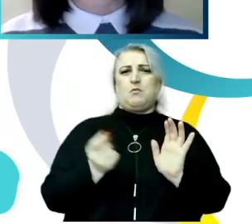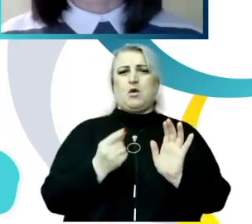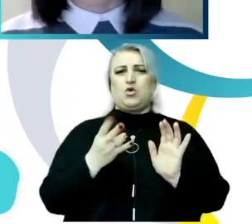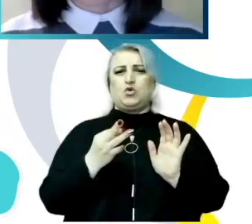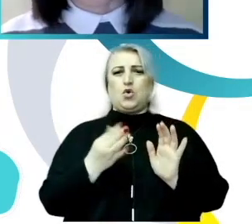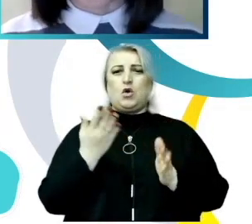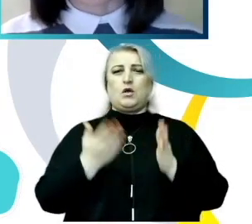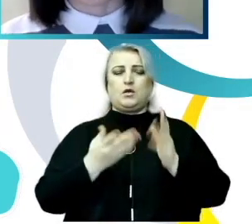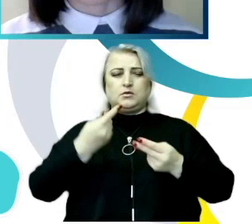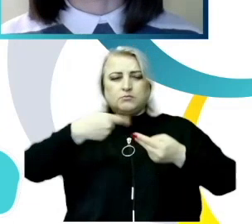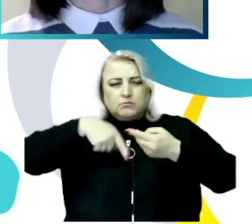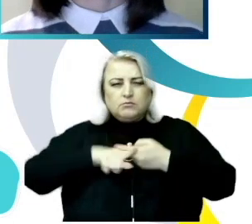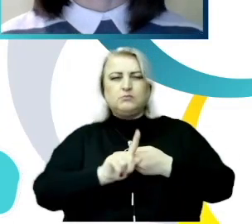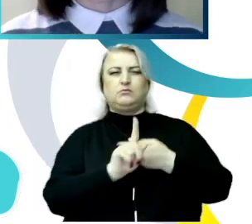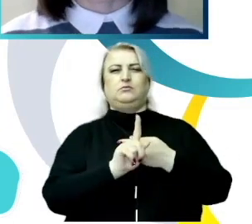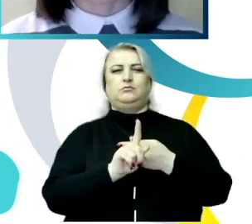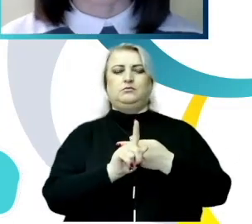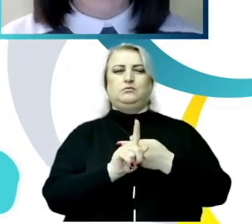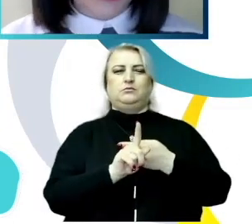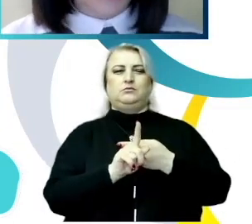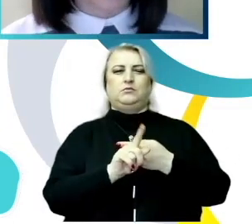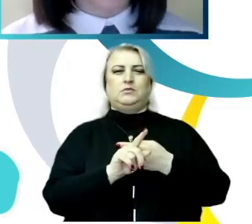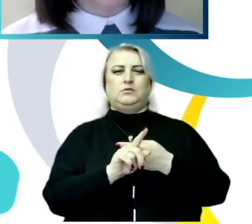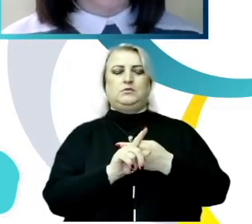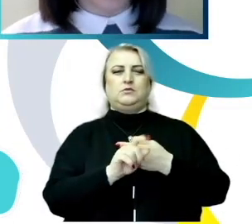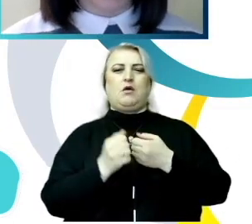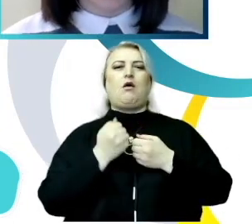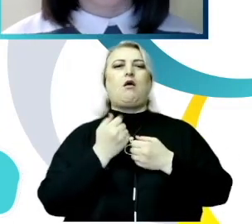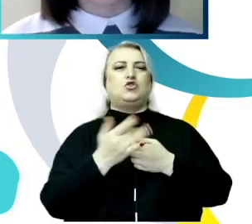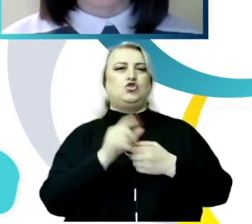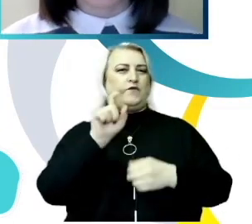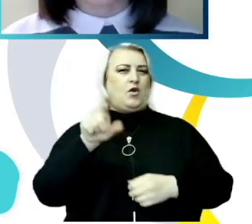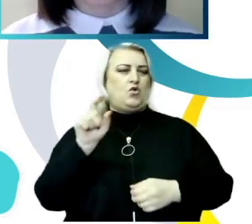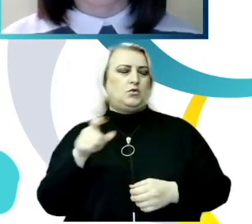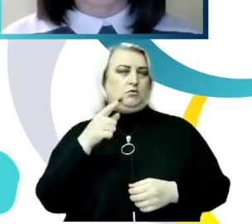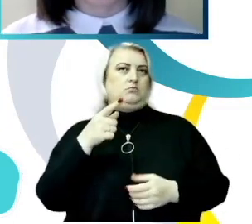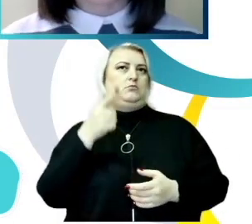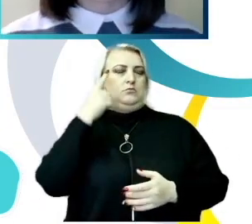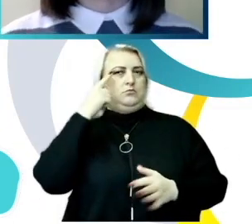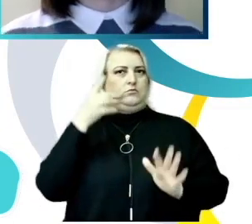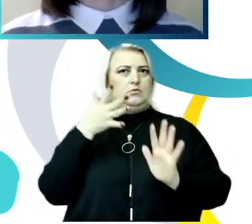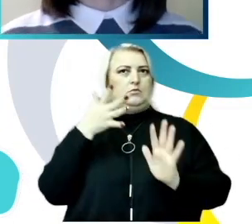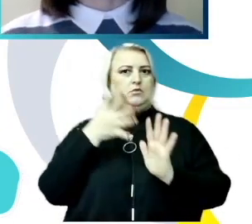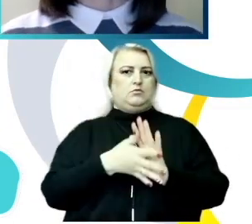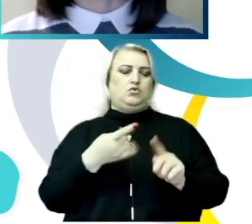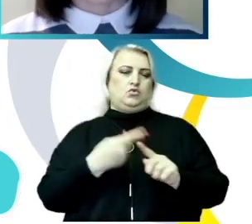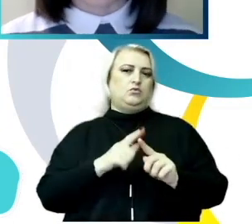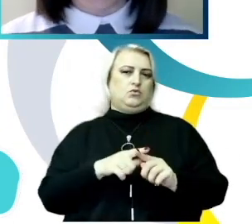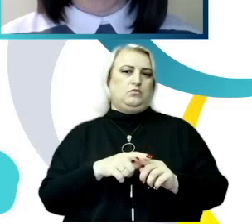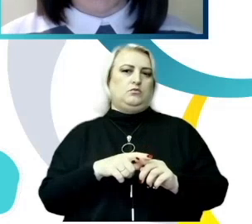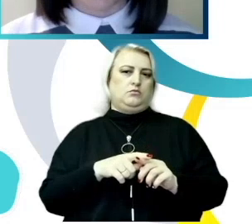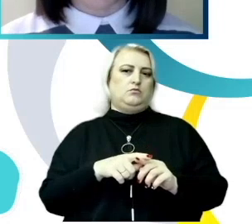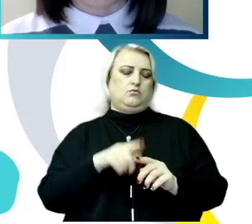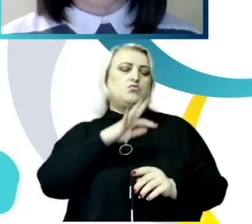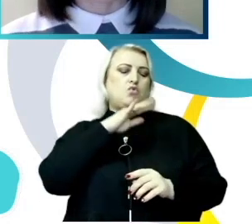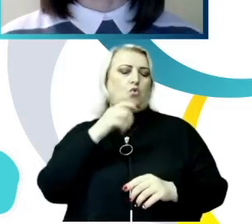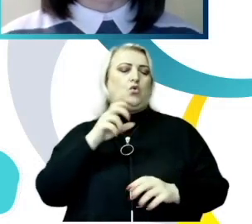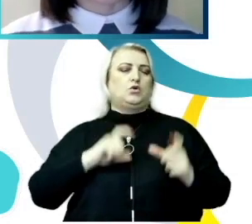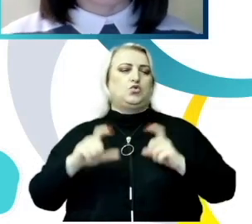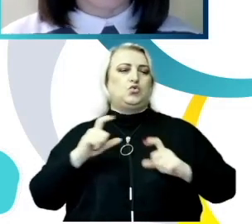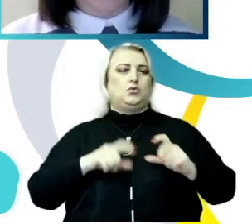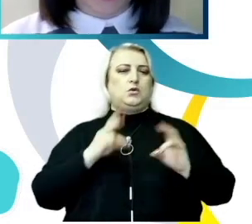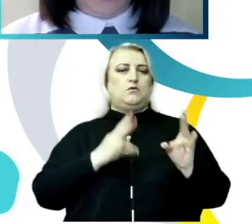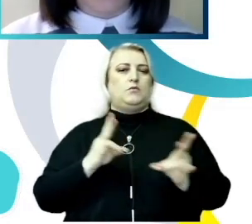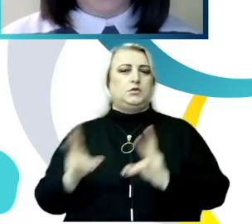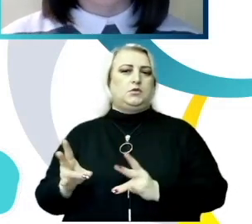convertim procentul în cifră numeric, atunci ne dăm seama că noi vorbim despre un număr foarte extins de studenți. Un număr